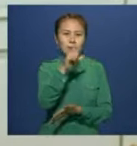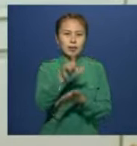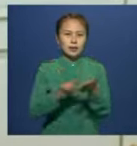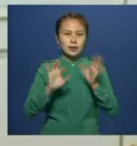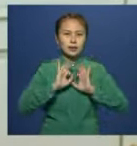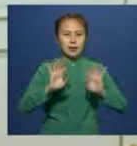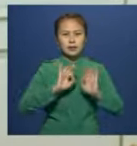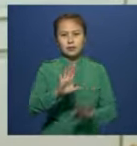туралы баяндады.